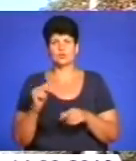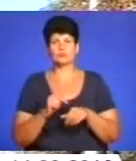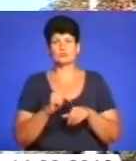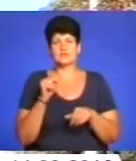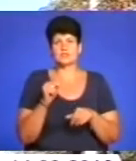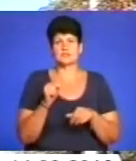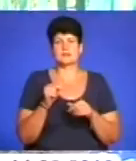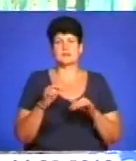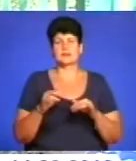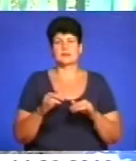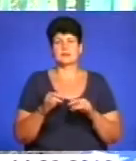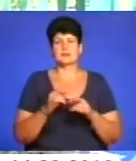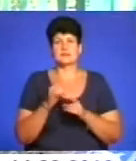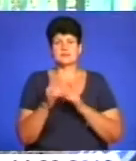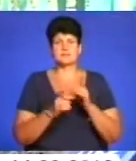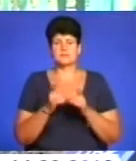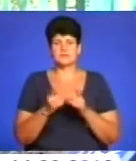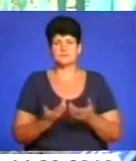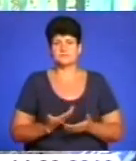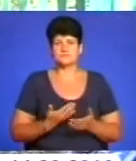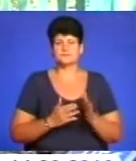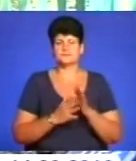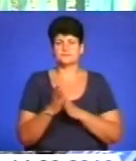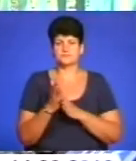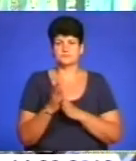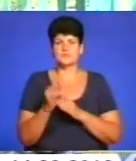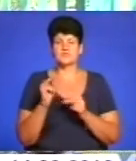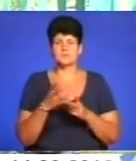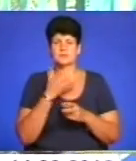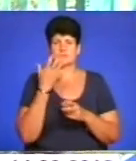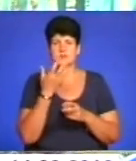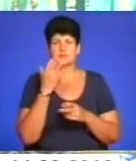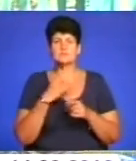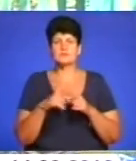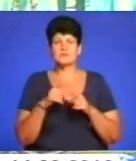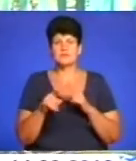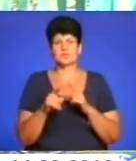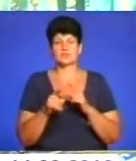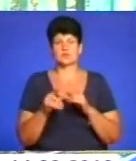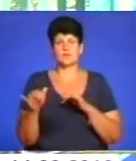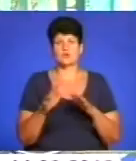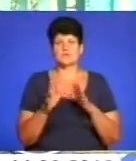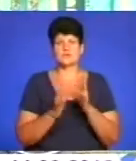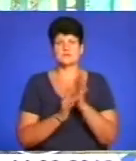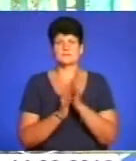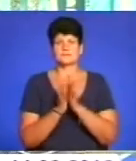і на циклах рослин. Чим більша температура, тим скоріше відбувається процес вегетації і